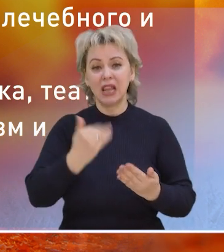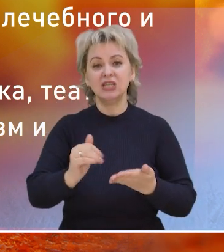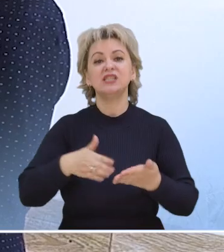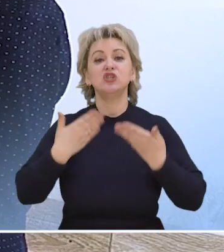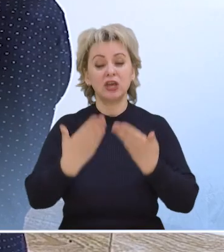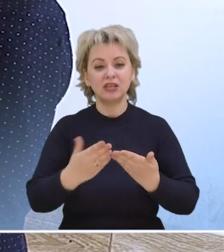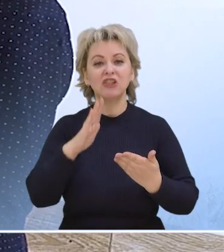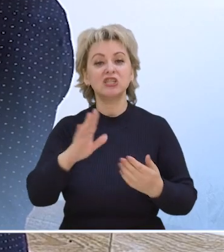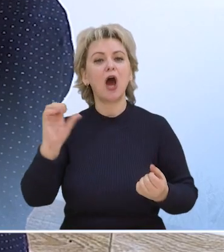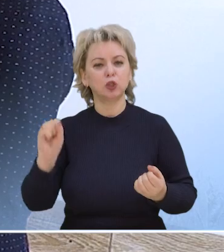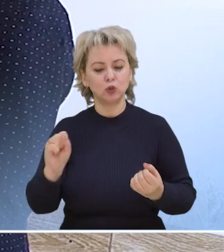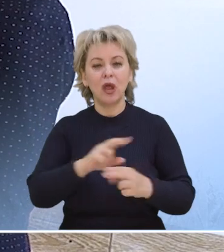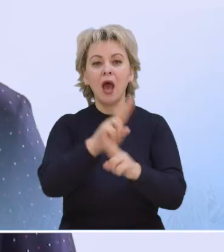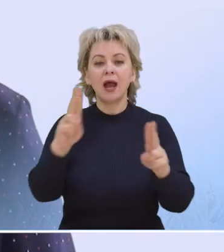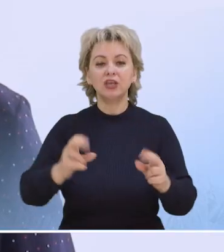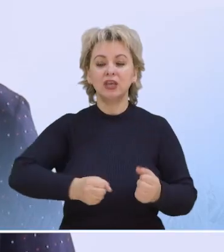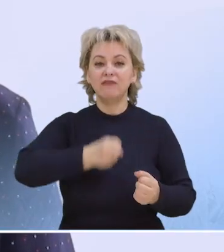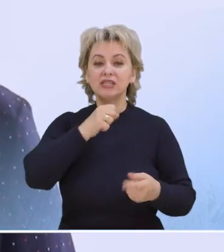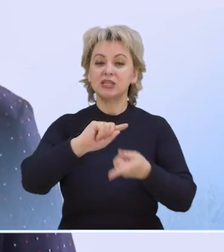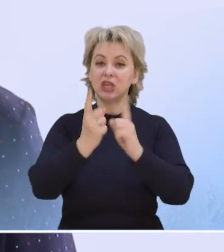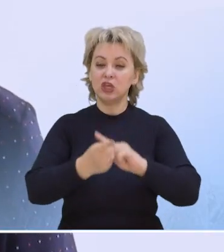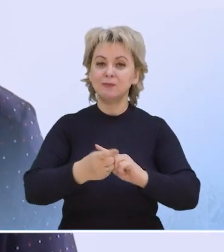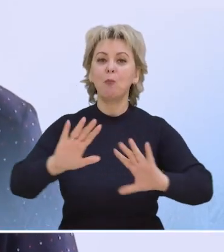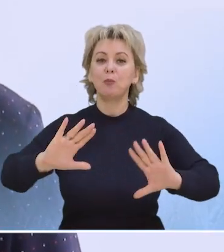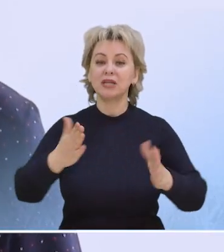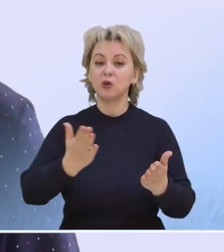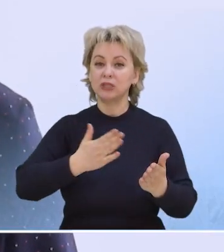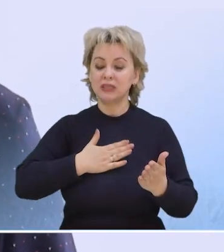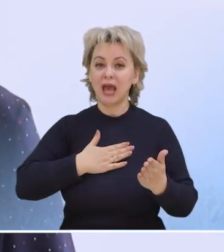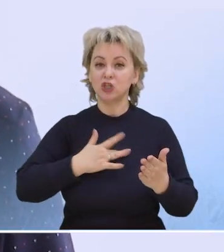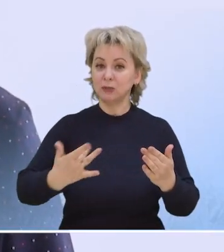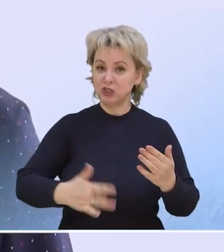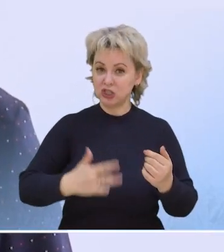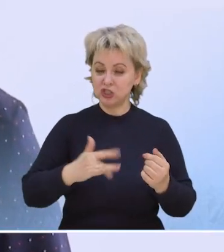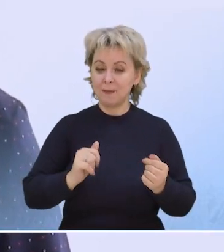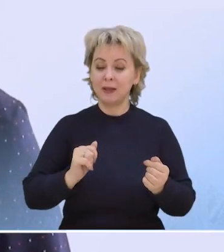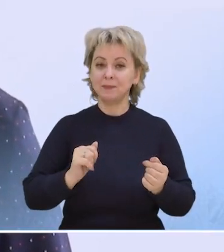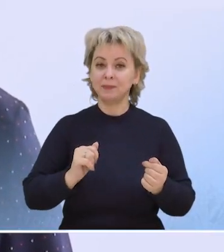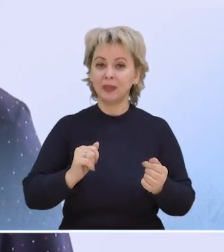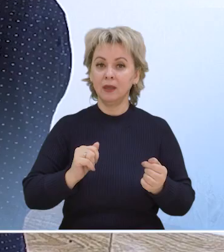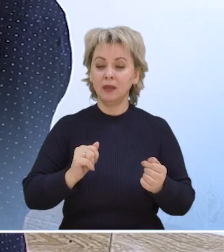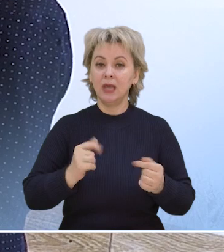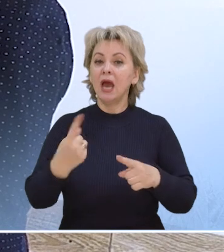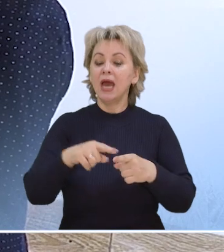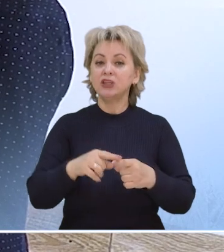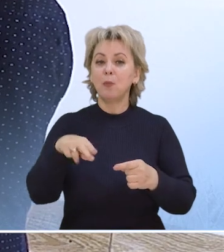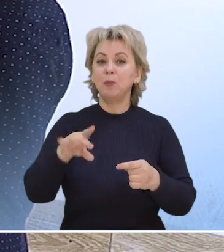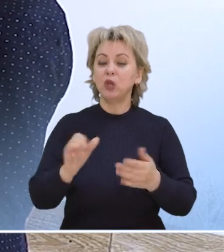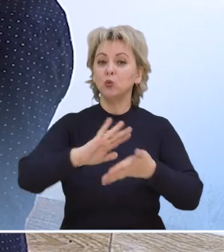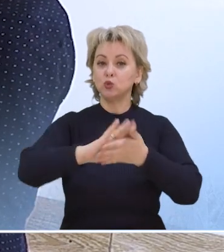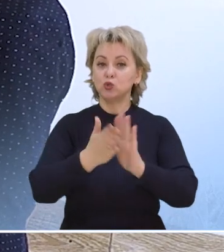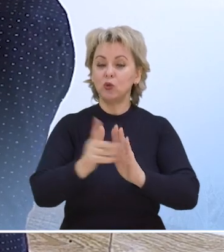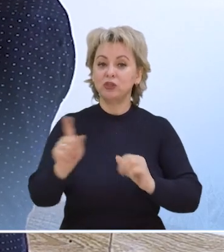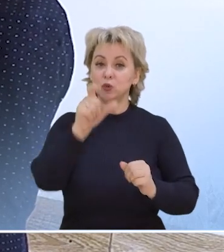милосердие. Владислав Анатольевич, какие возрастные изменения происходят с нашей пищеварительной системой? Это при